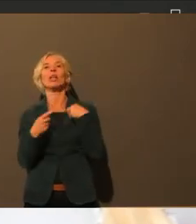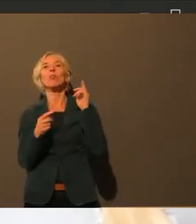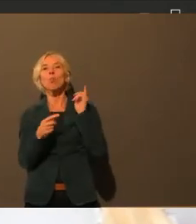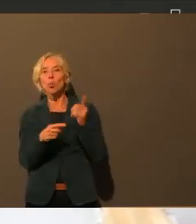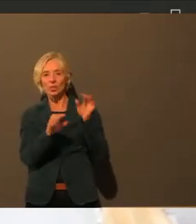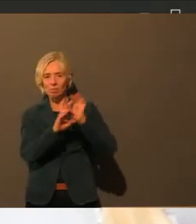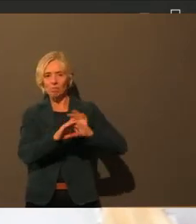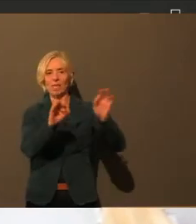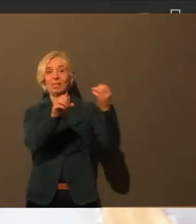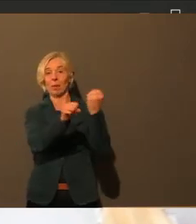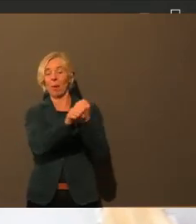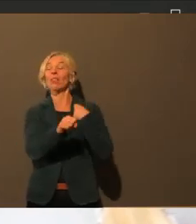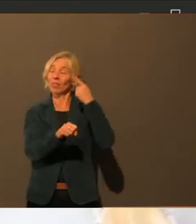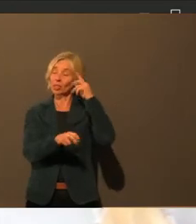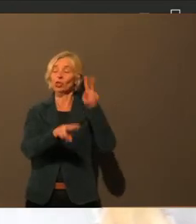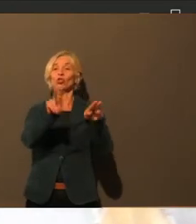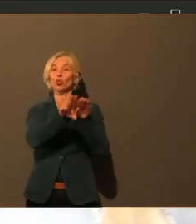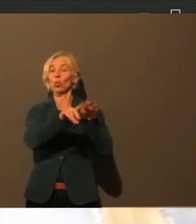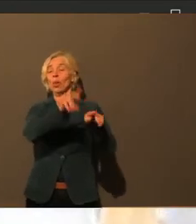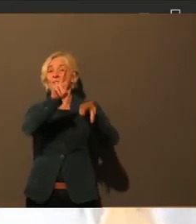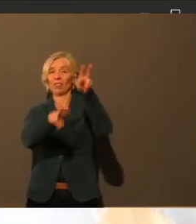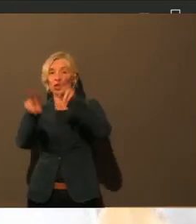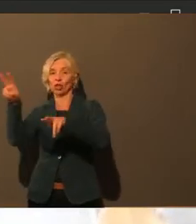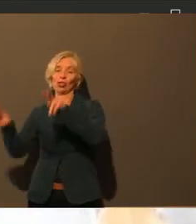deutliche Unterschiede haben.